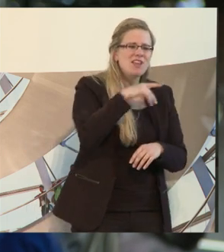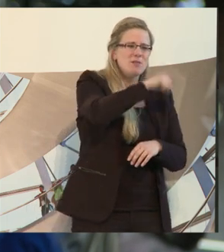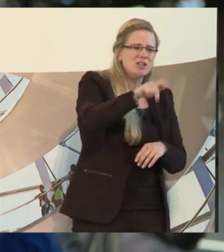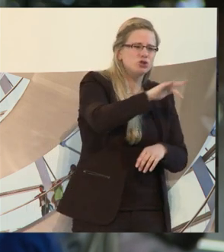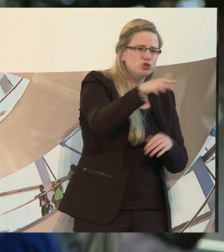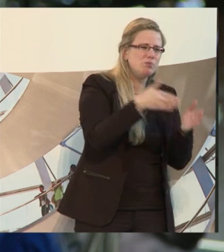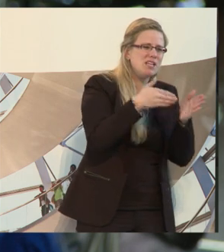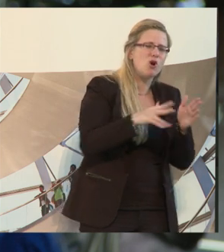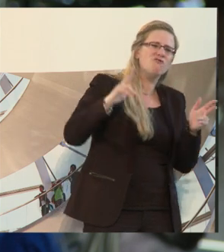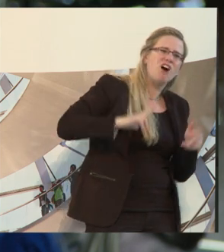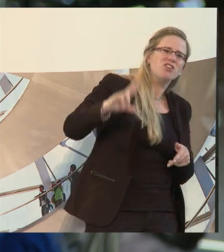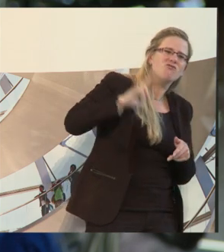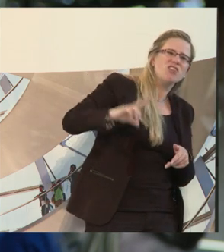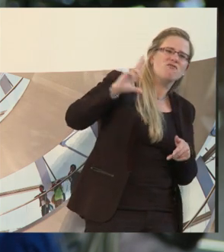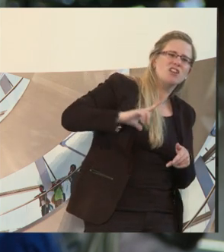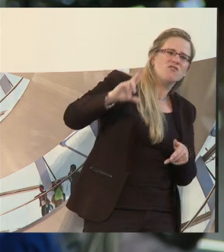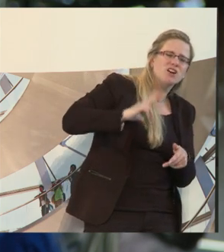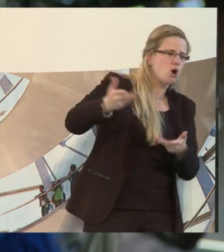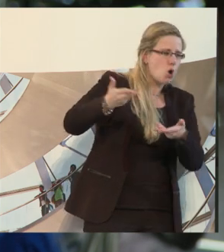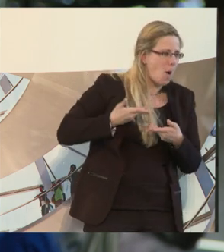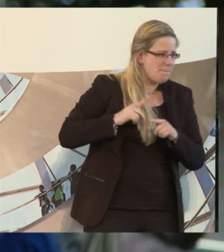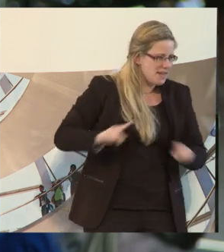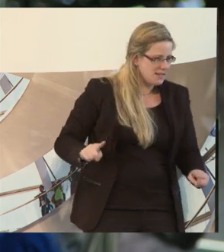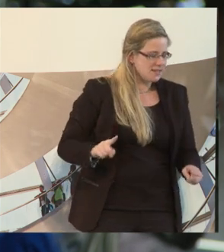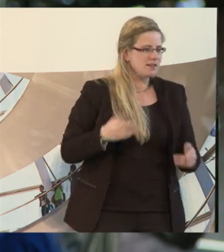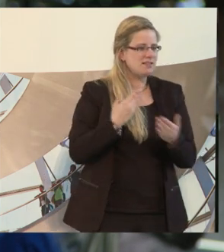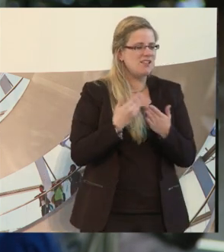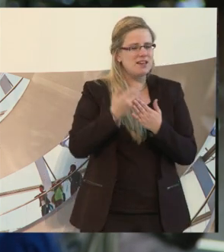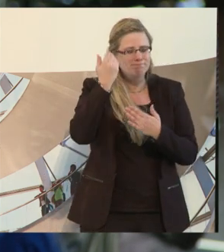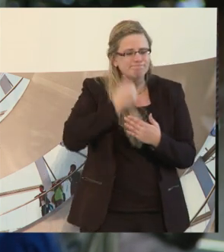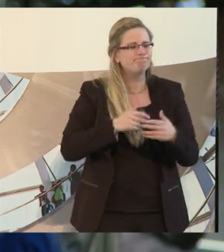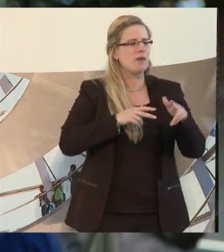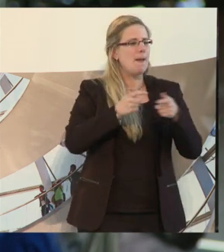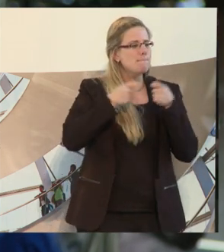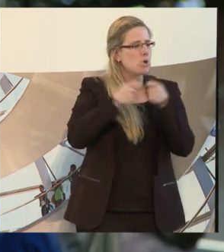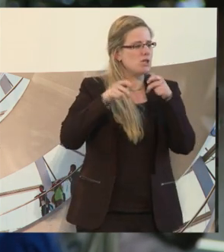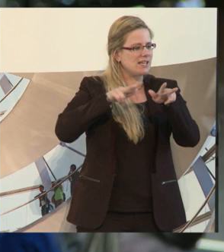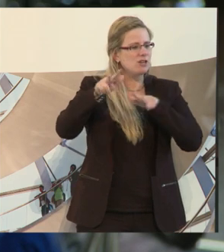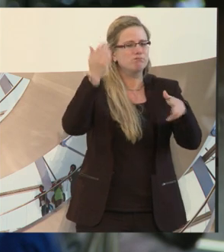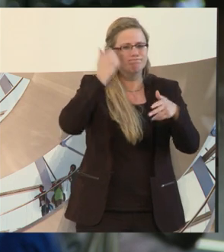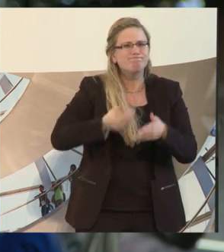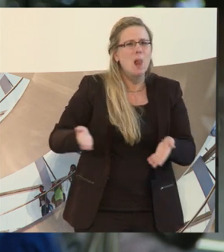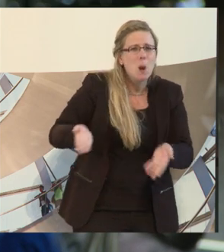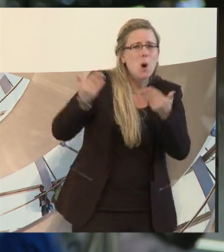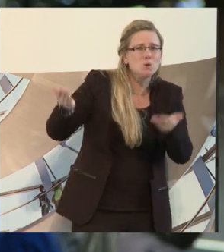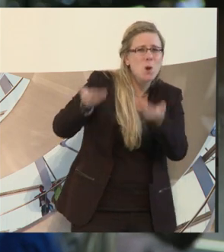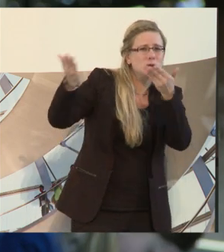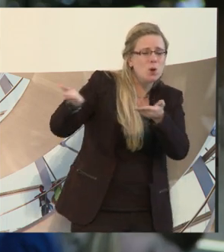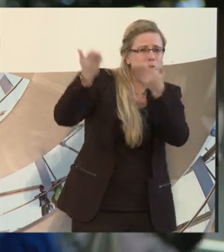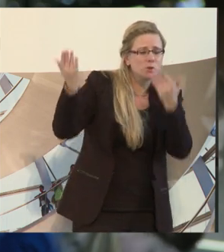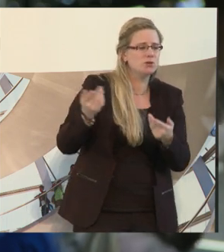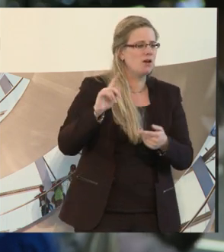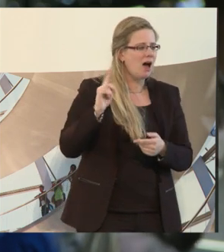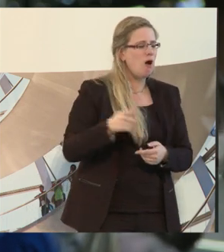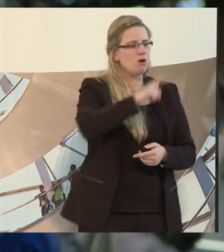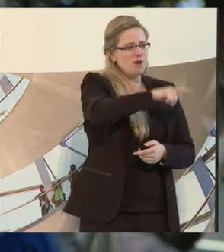dringend. Und ein Aufbruchst an die Bundesregierung macht bitte was und ich bitte Sie dringend im Namen aller Behinderten. Ich kenne